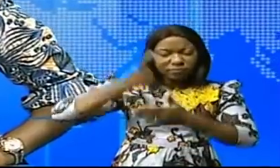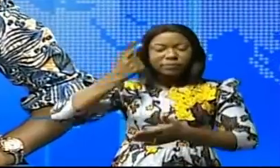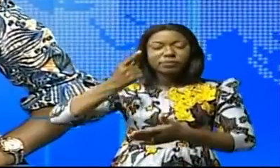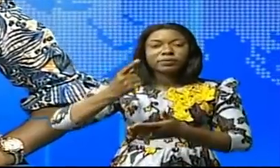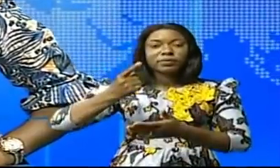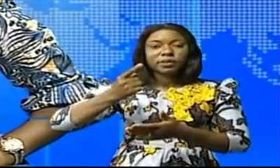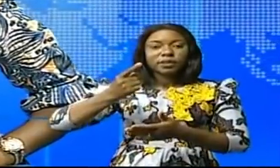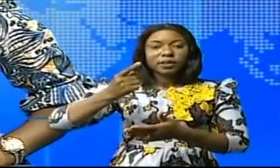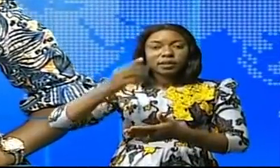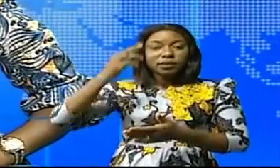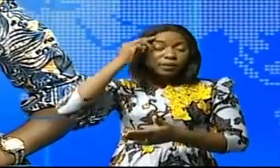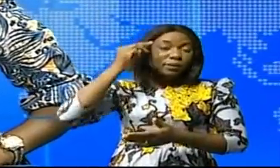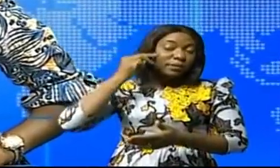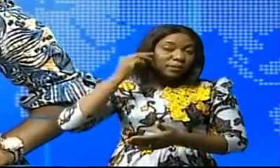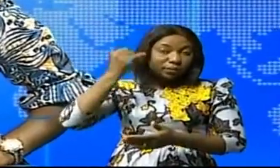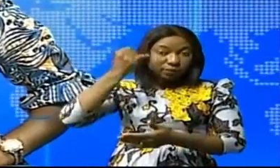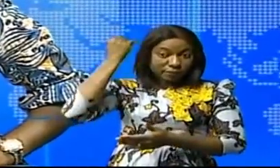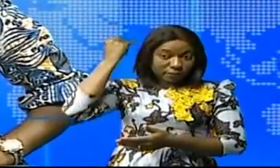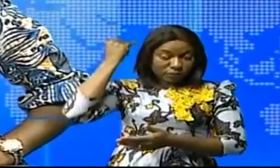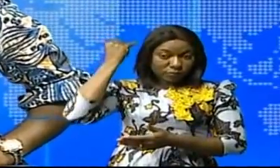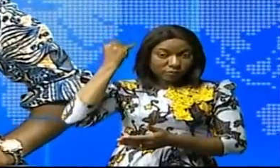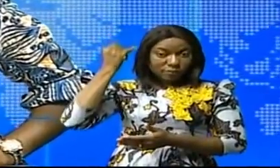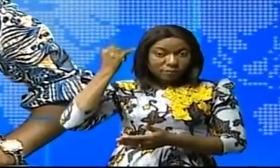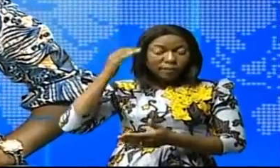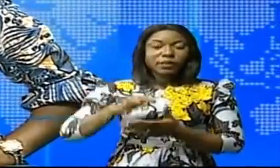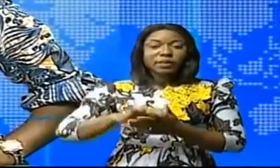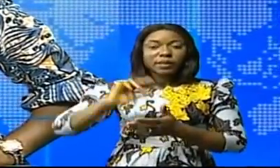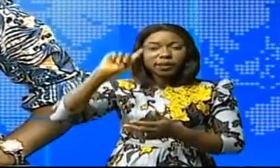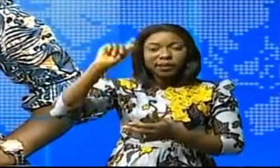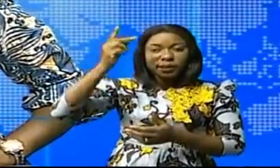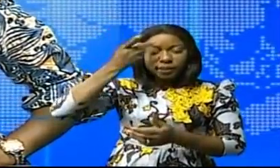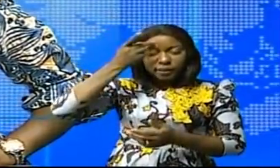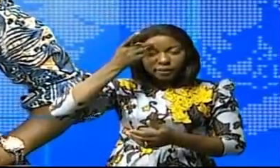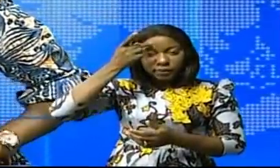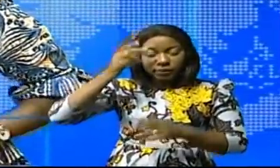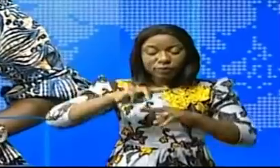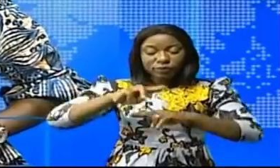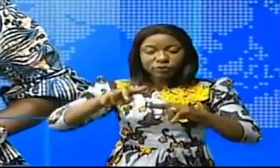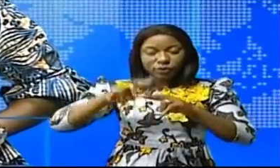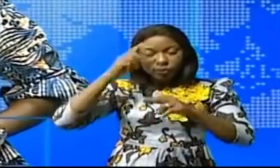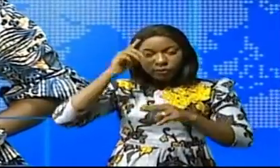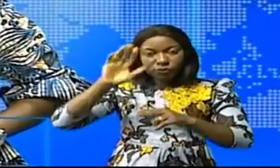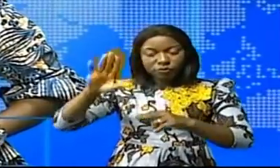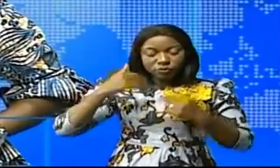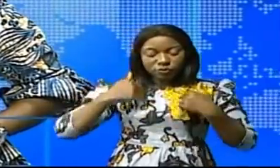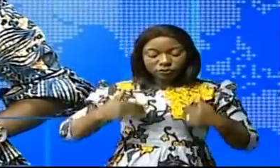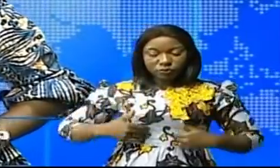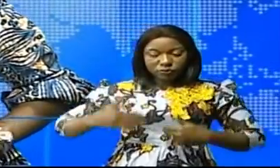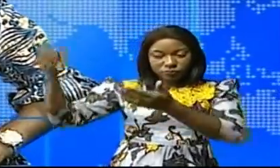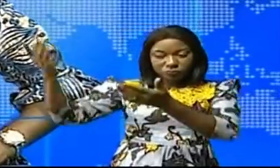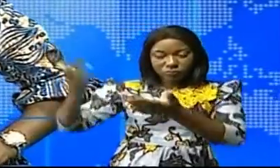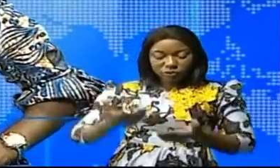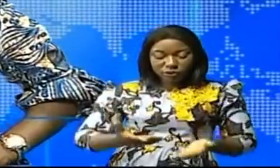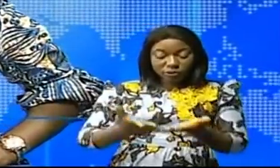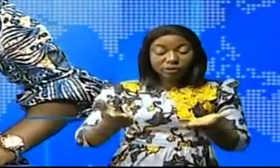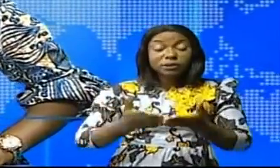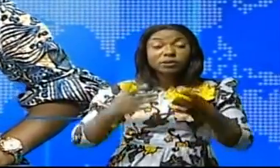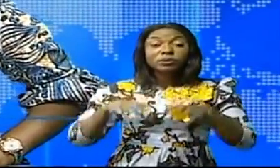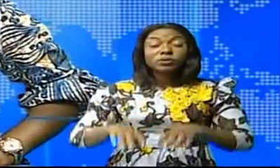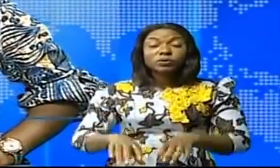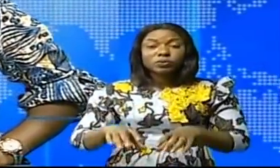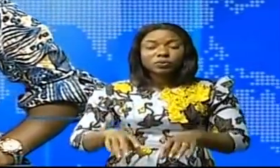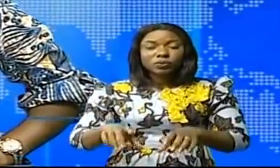Patrice Emery, Lumumba et héros national soit rapatrié en République démocratique du Congo. Le mausolée